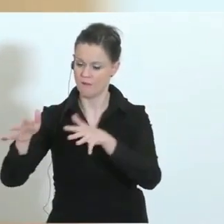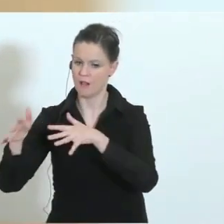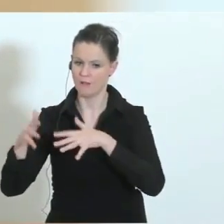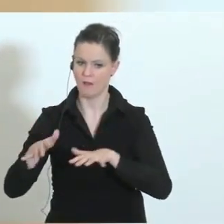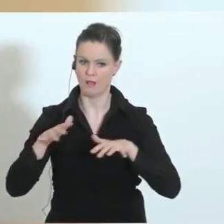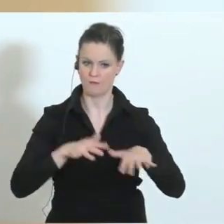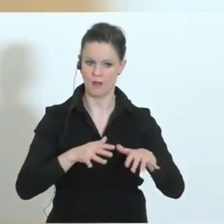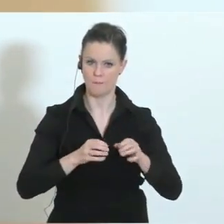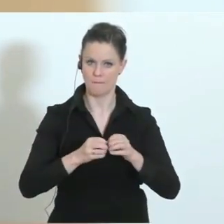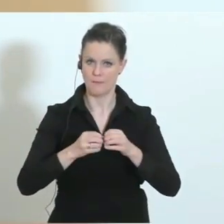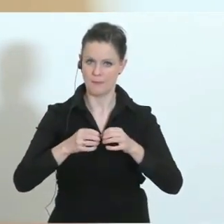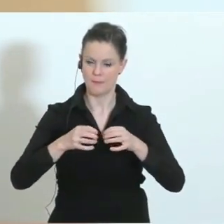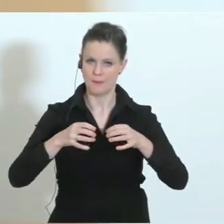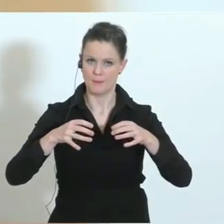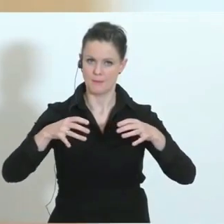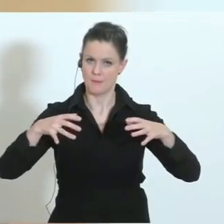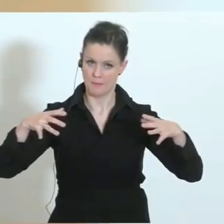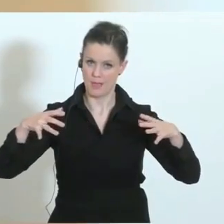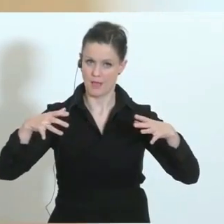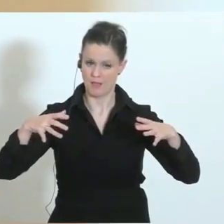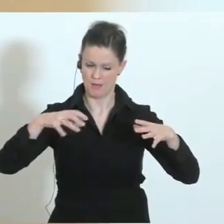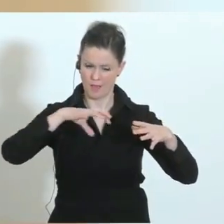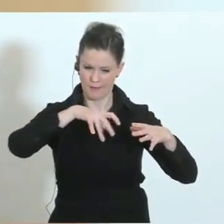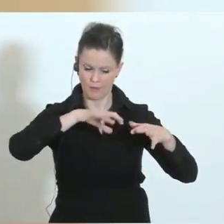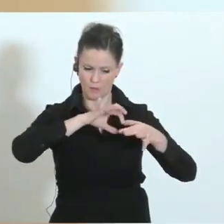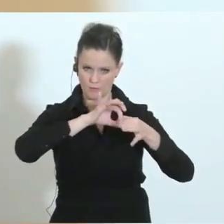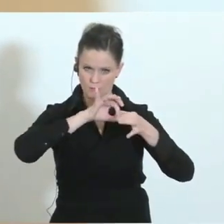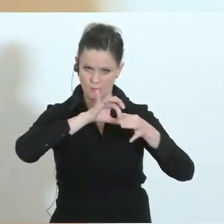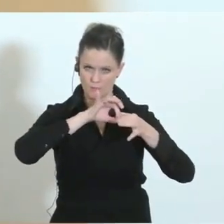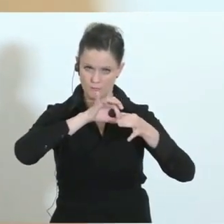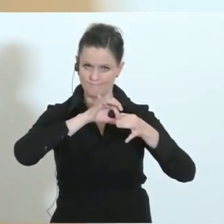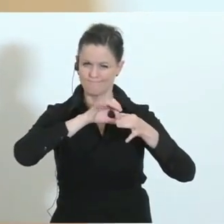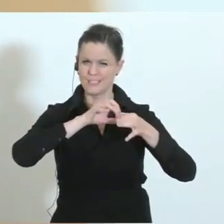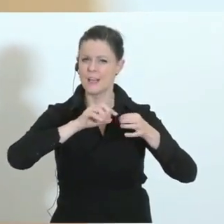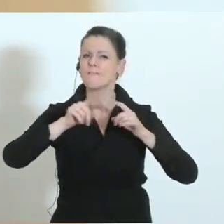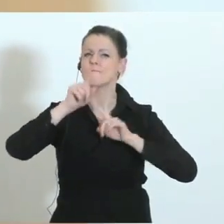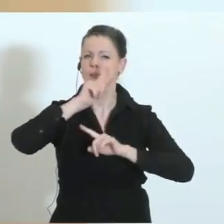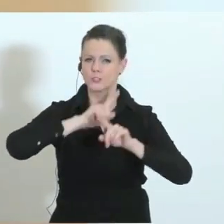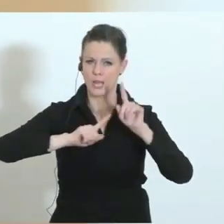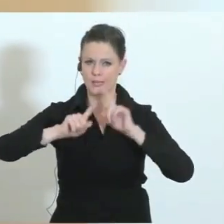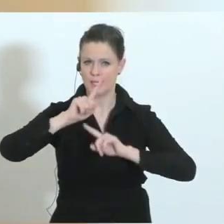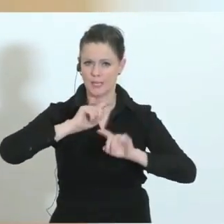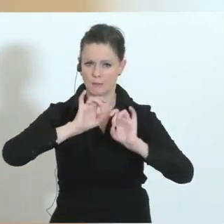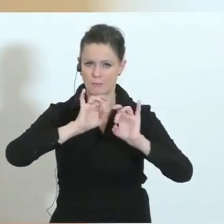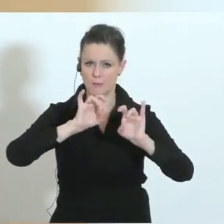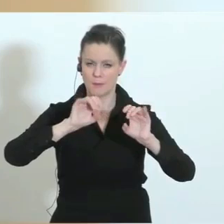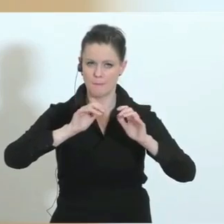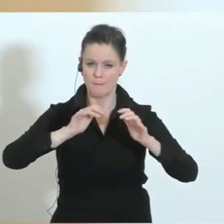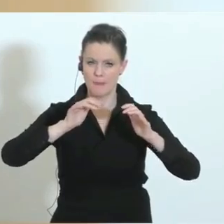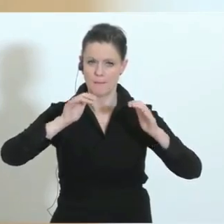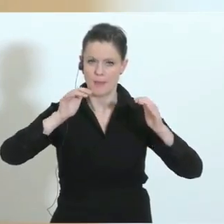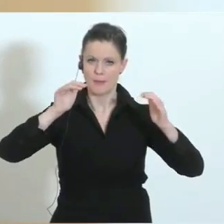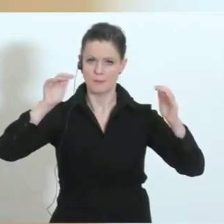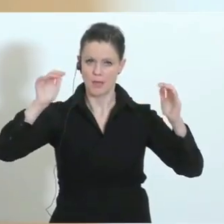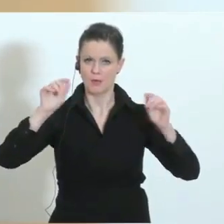das heißt, wenn wir eine Häufung in einem engeren Gebiet haben und damit die Ansteckungswahrscheinlichkeit eine größere wird und auch der Transport